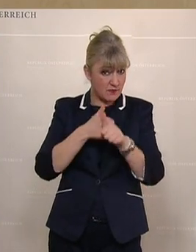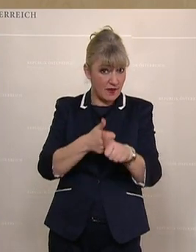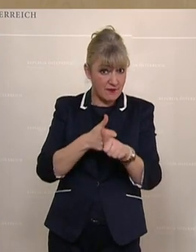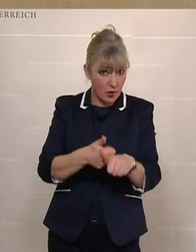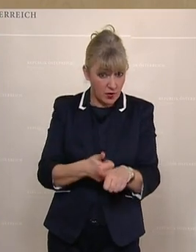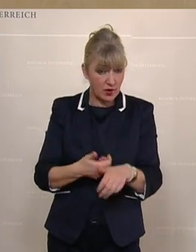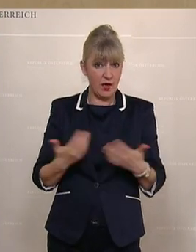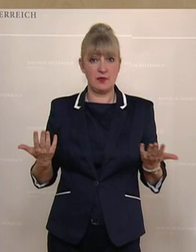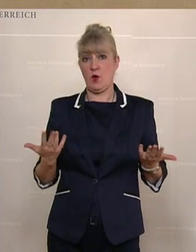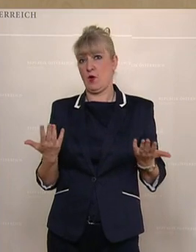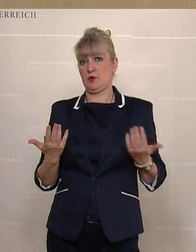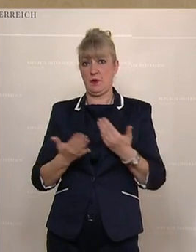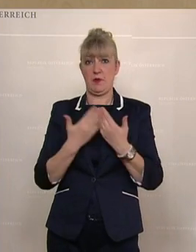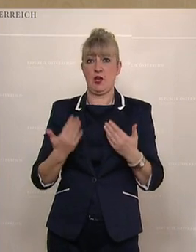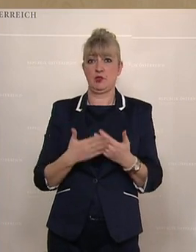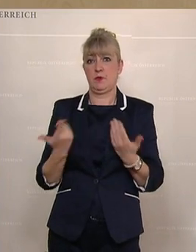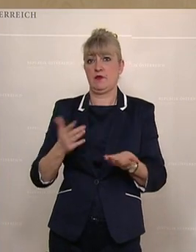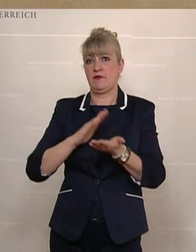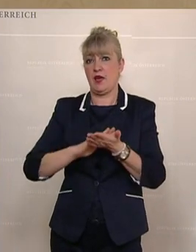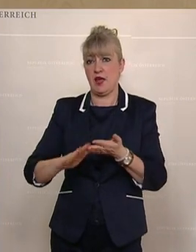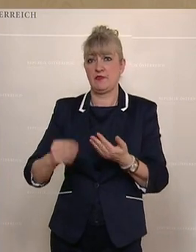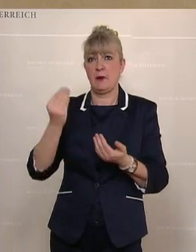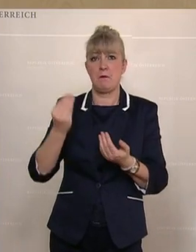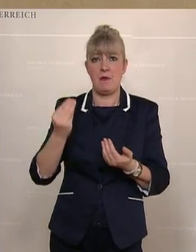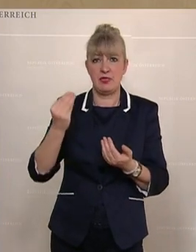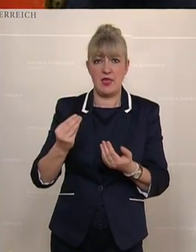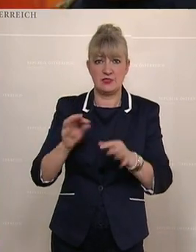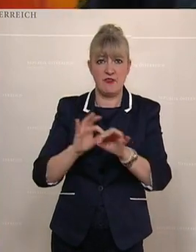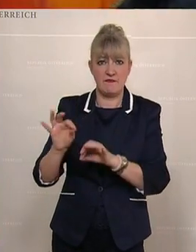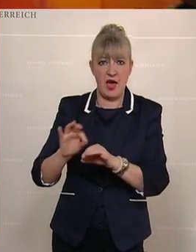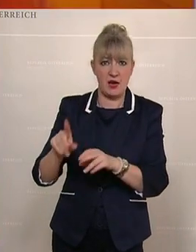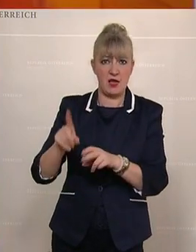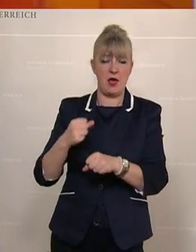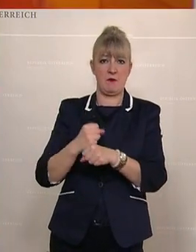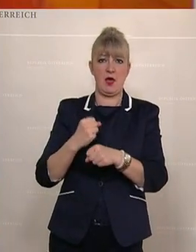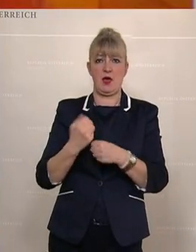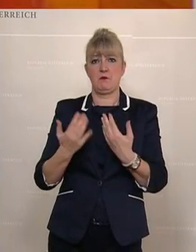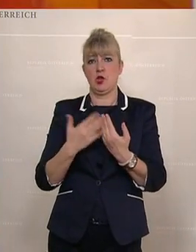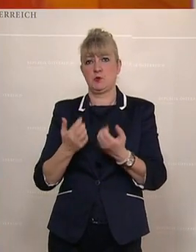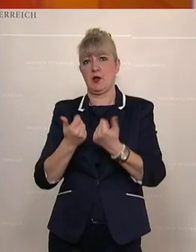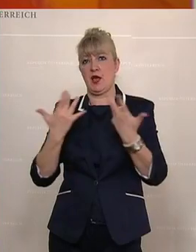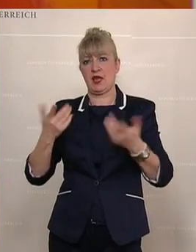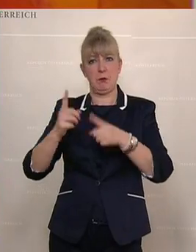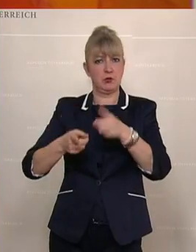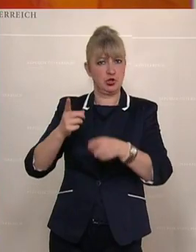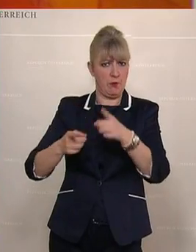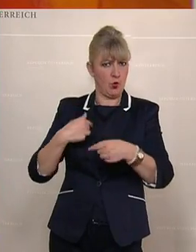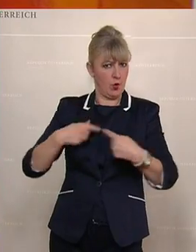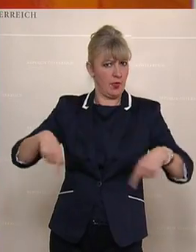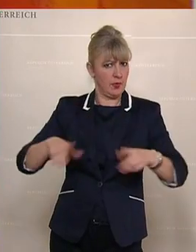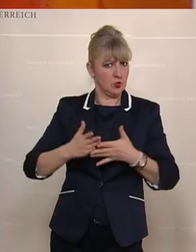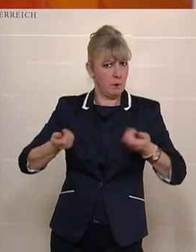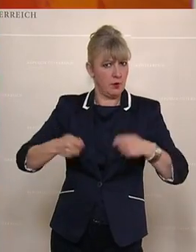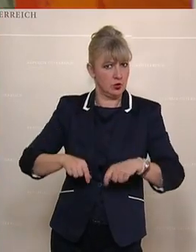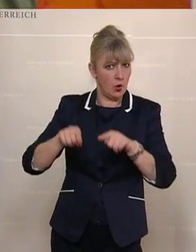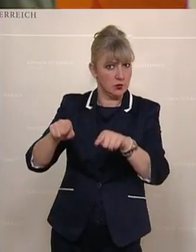wo Vereinfachungen, nämlich das vereinfachte Mandatsverfahren, nämlich mehrere Bestimmungen, die wir beschlossen haben,